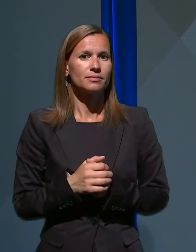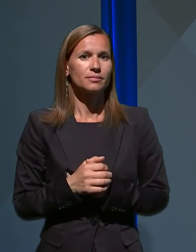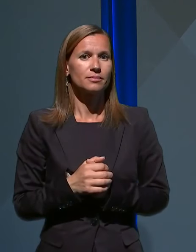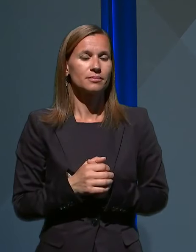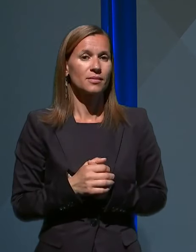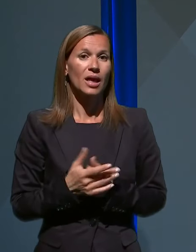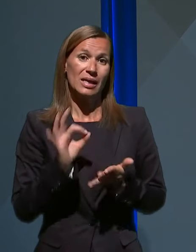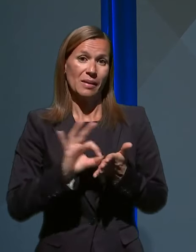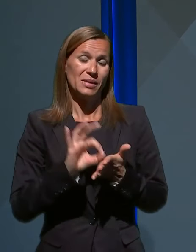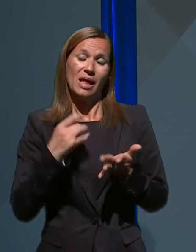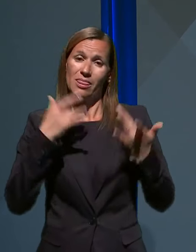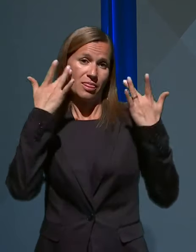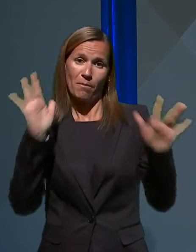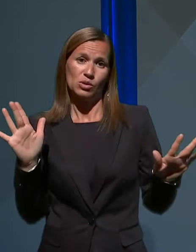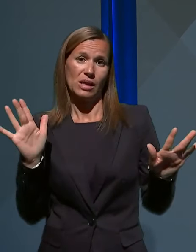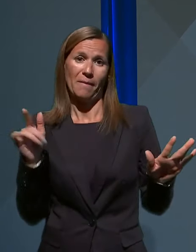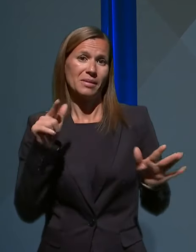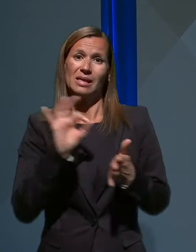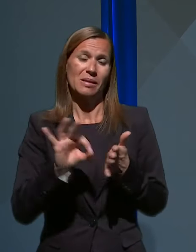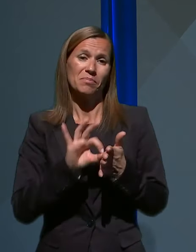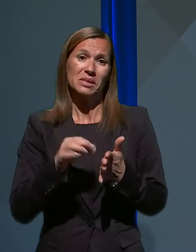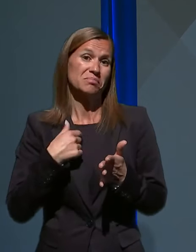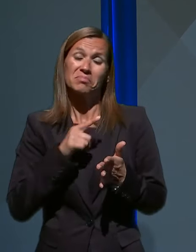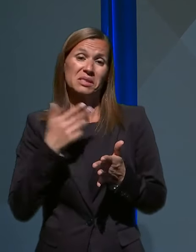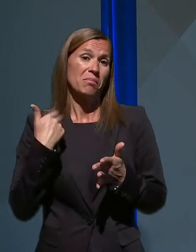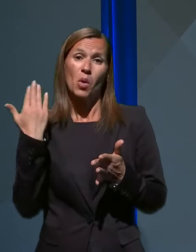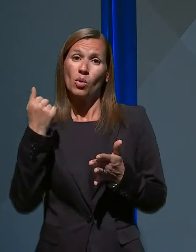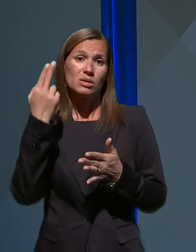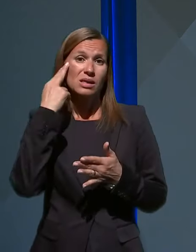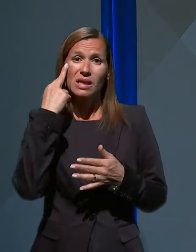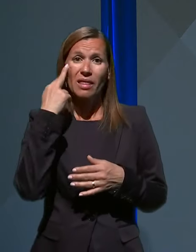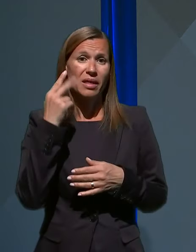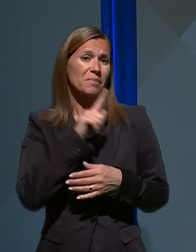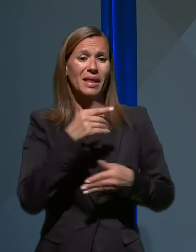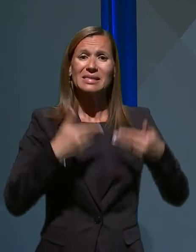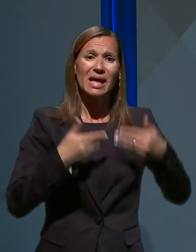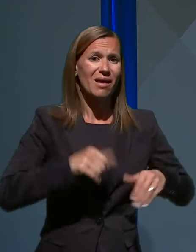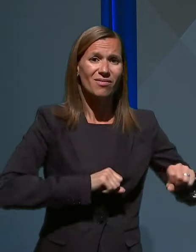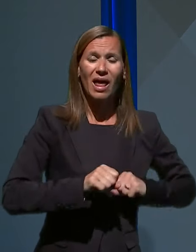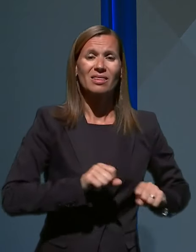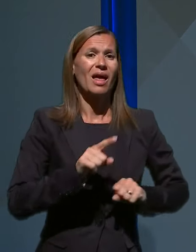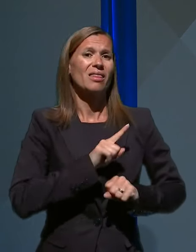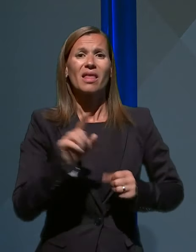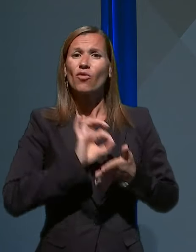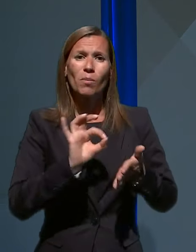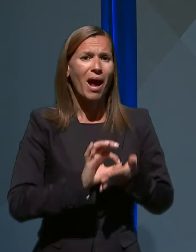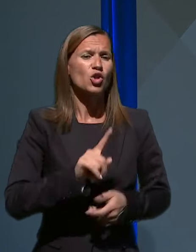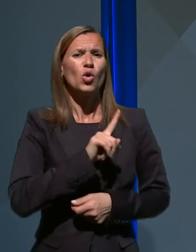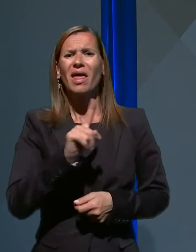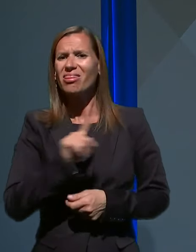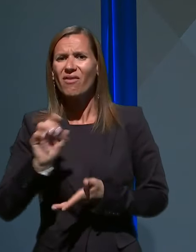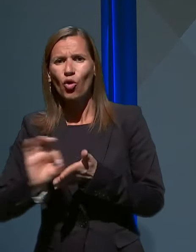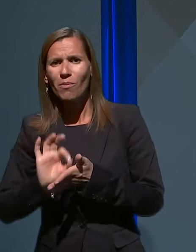Zapisa ne poznam, zapisom nismo bili si znanjeni, ne na vsejah vlade, ne formalno, ne ne formalno.